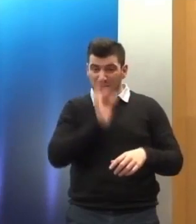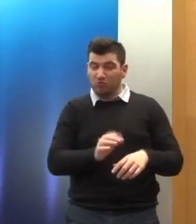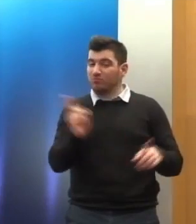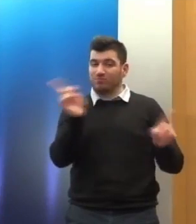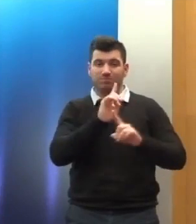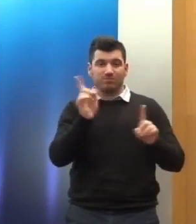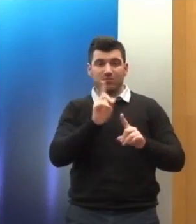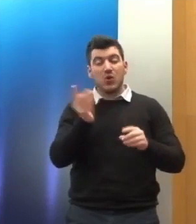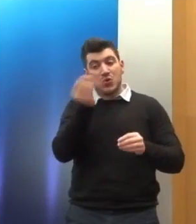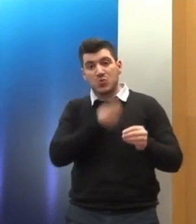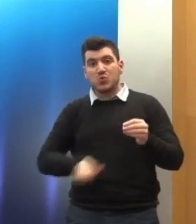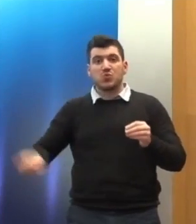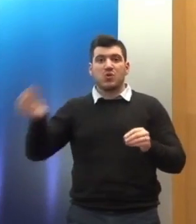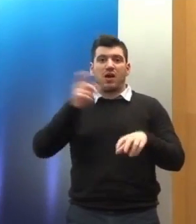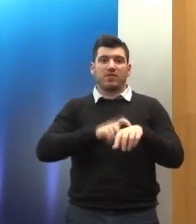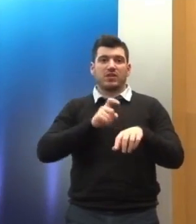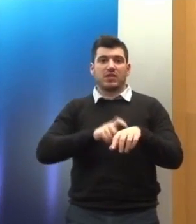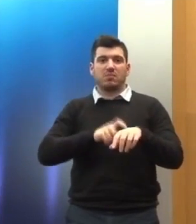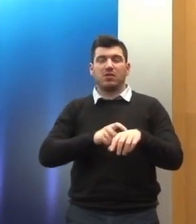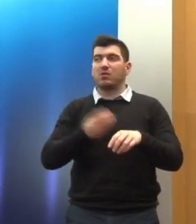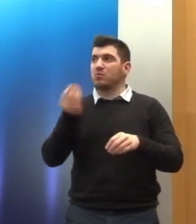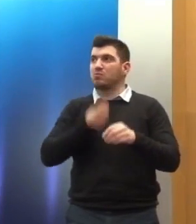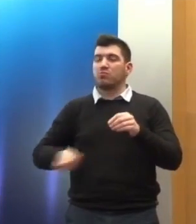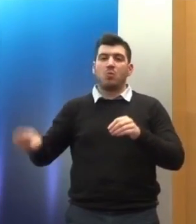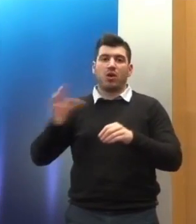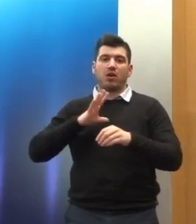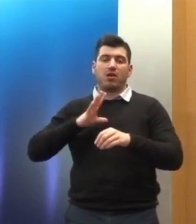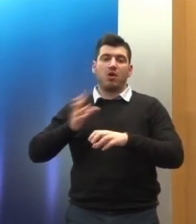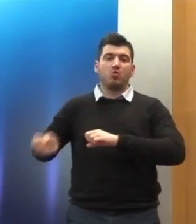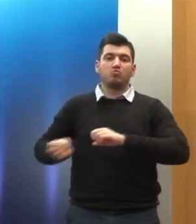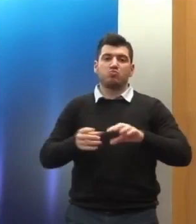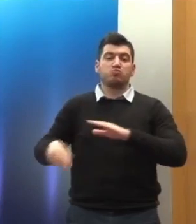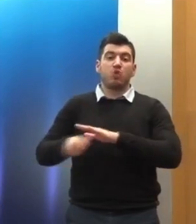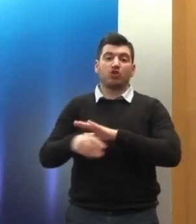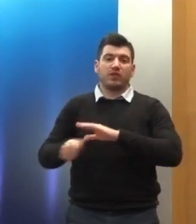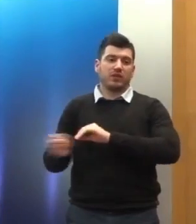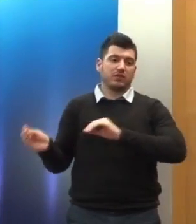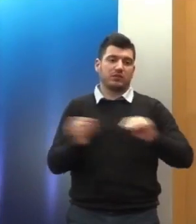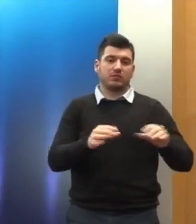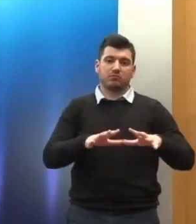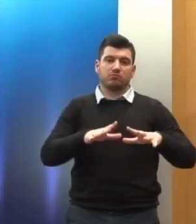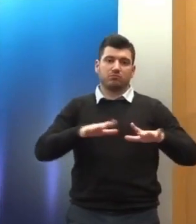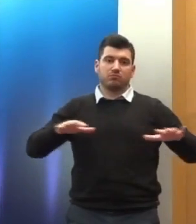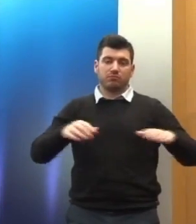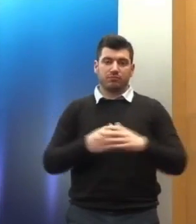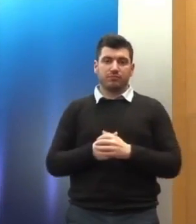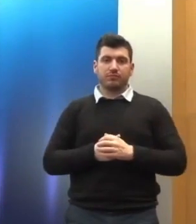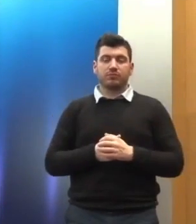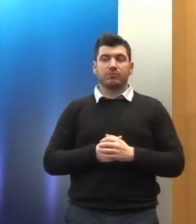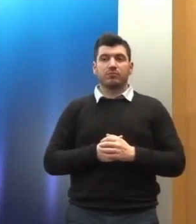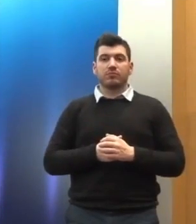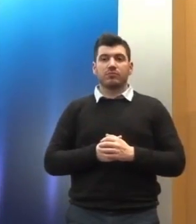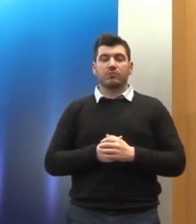προσφυγικό σήμερα και νομίζω ότι αυτή η κατάσταση αν θέλουμε όπως ήμασταν ειλικρινείς